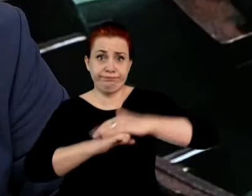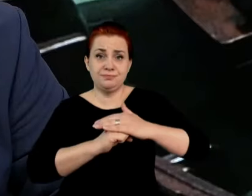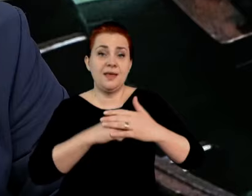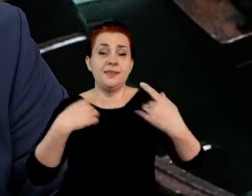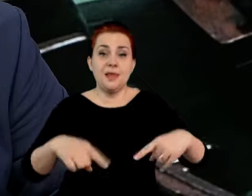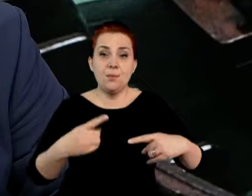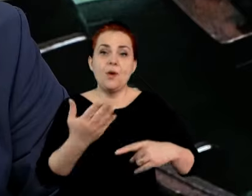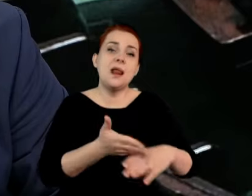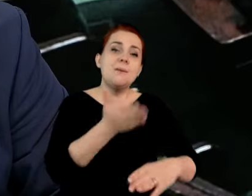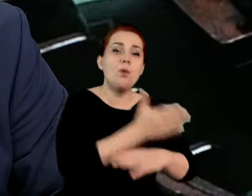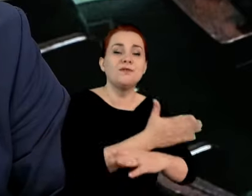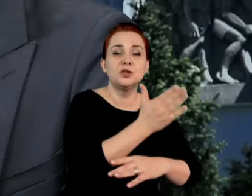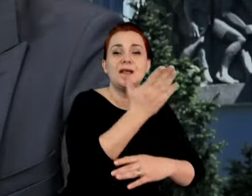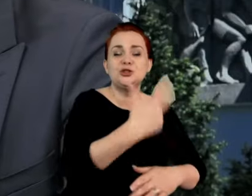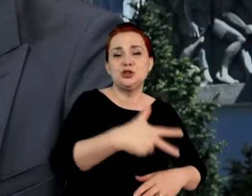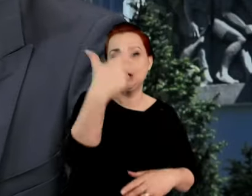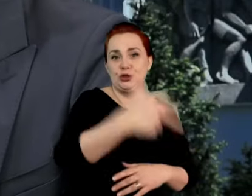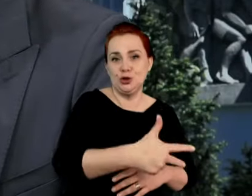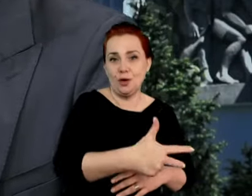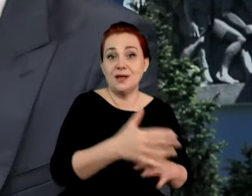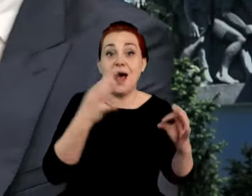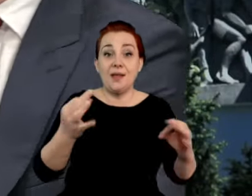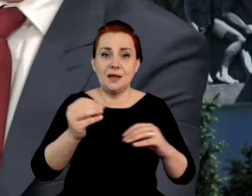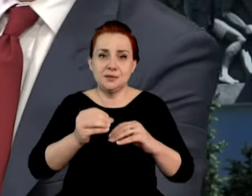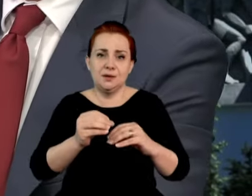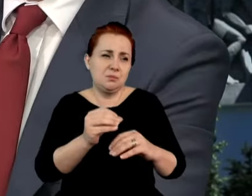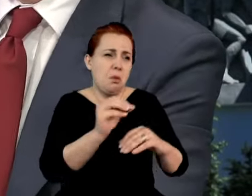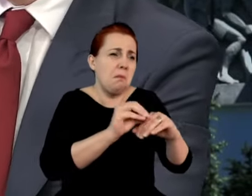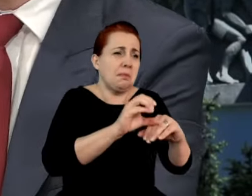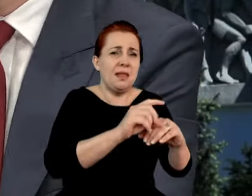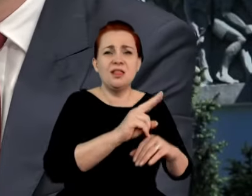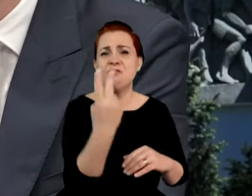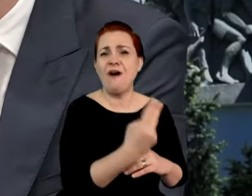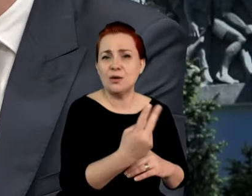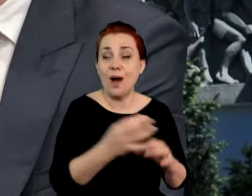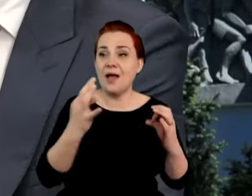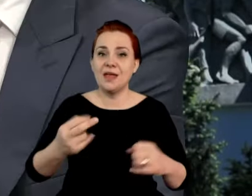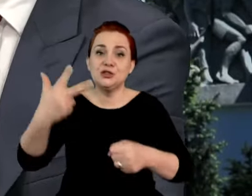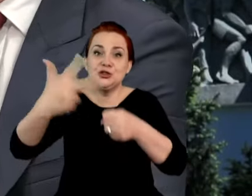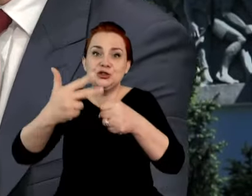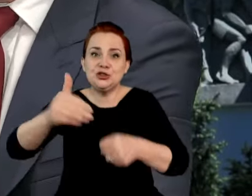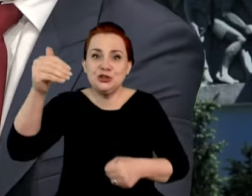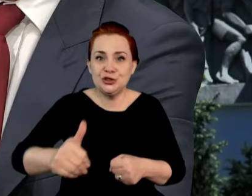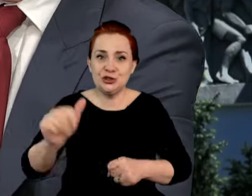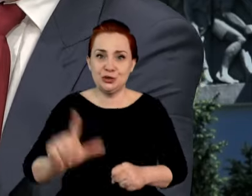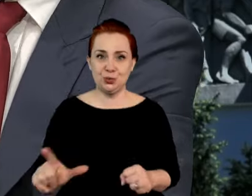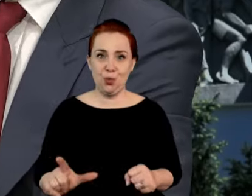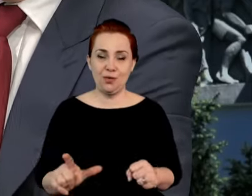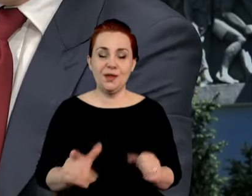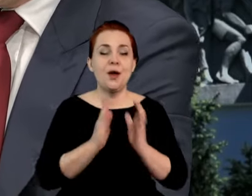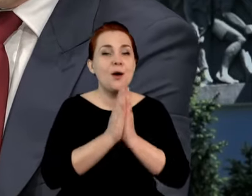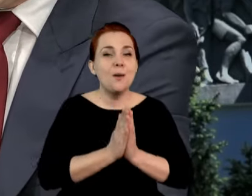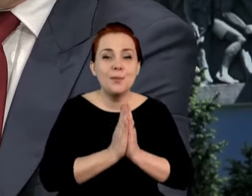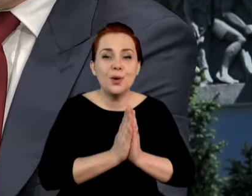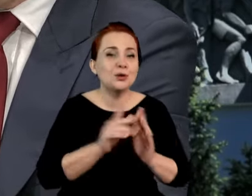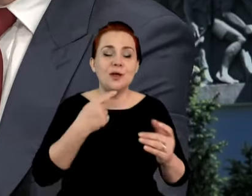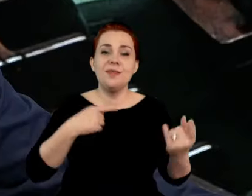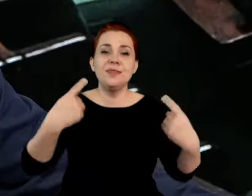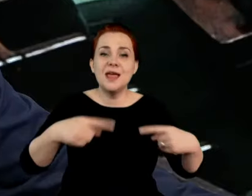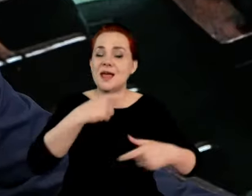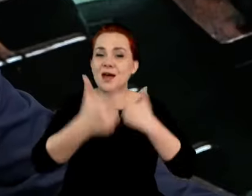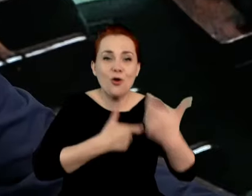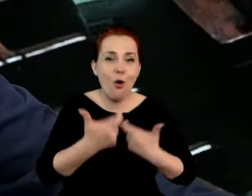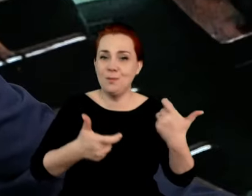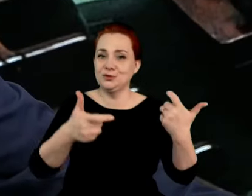za Donalda Tuska? 3 tysiące złotych. Podwyższona chyba o 2 złote była. Teraz nosi 30 tysięcy złotych. Więc niech pan nie manipuluje w tym zakresie.